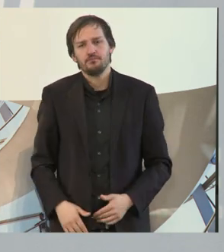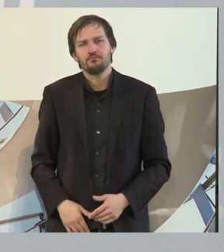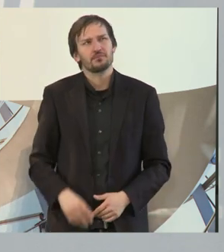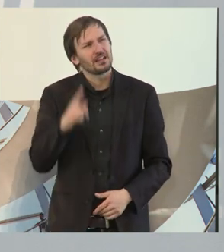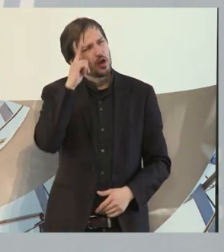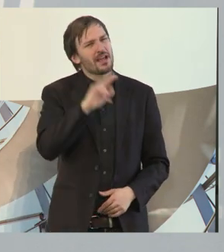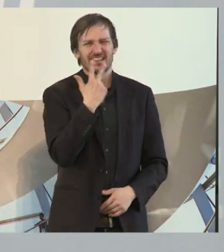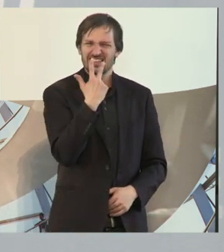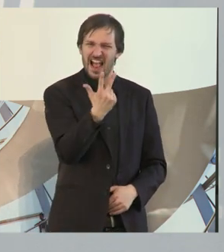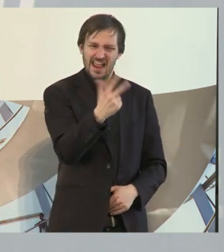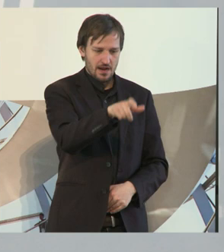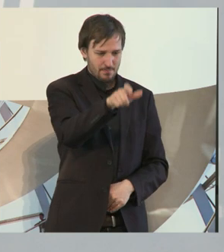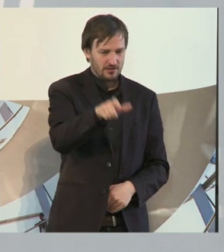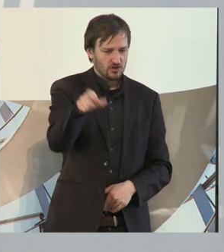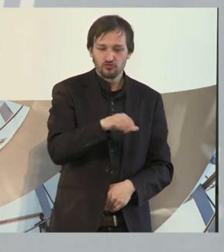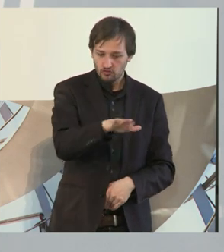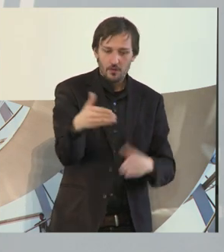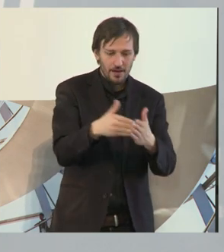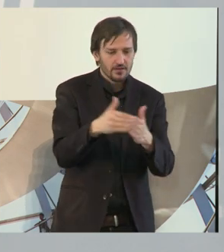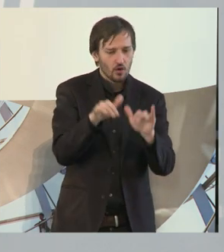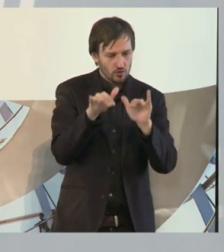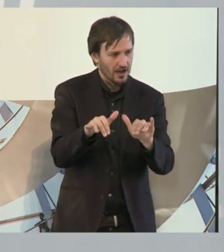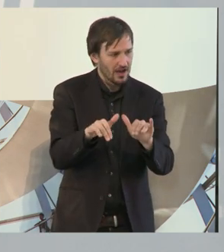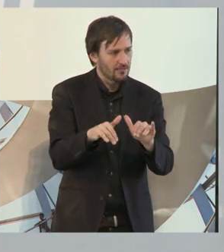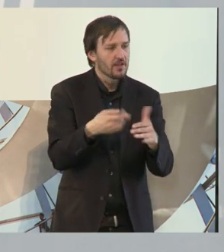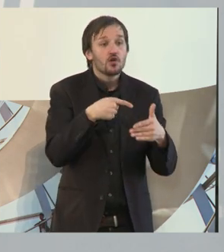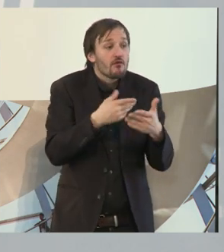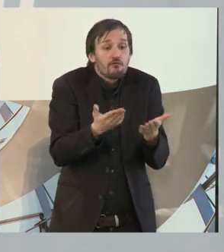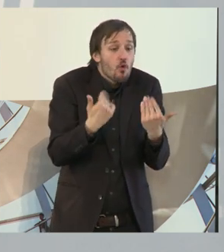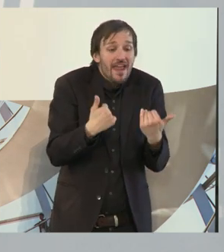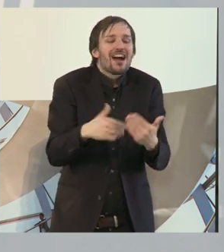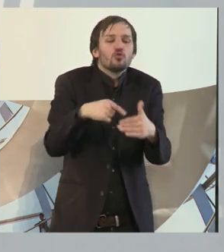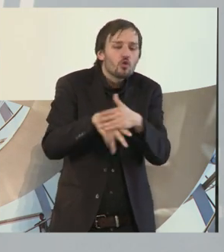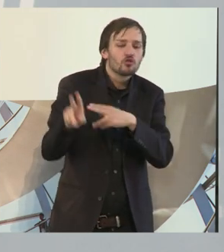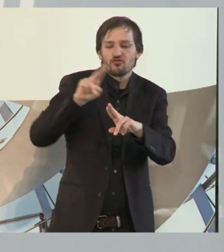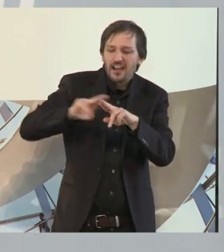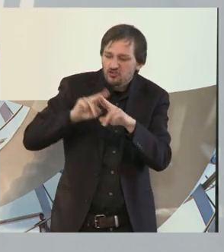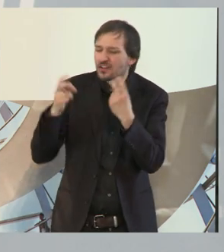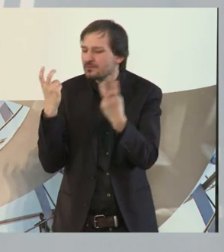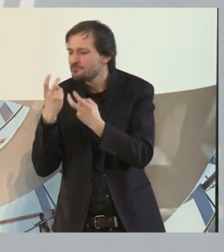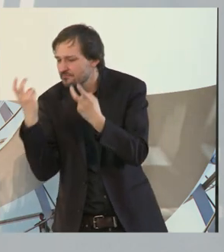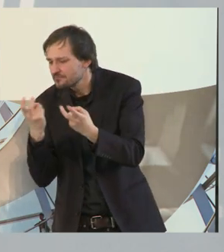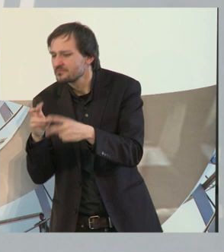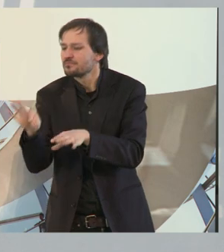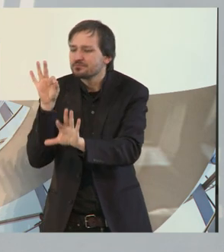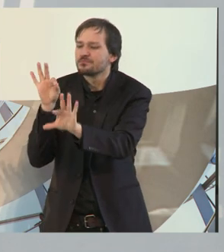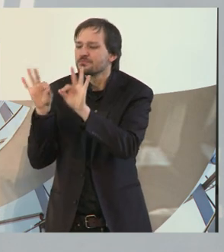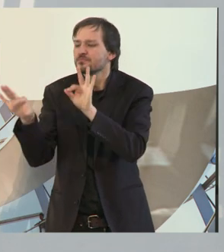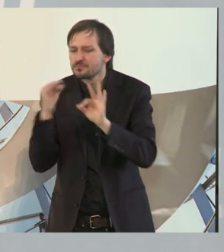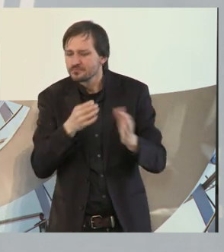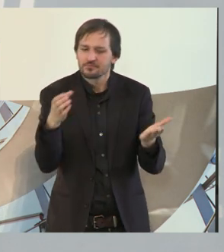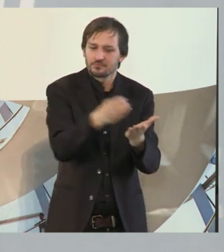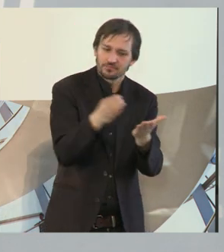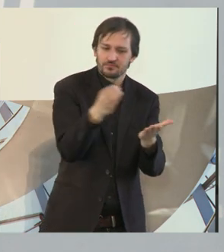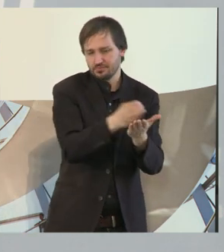drei Menschen mit Behinderungen, die wir auch über die Werkstatt ermittelt haben. und ich muss